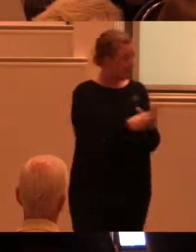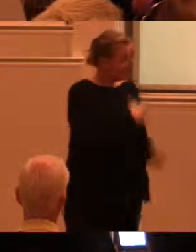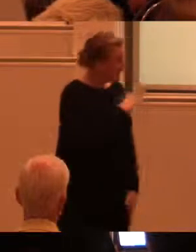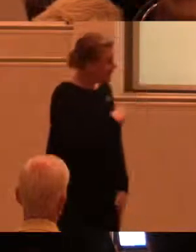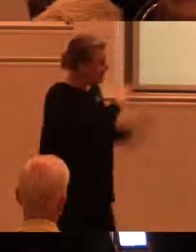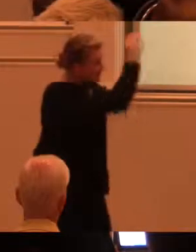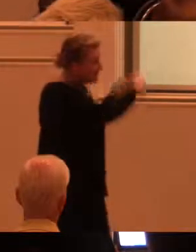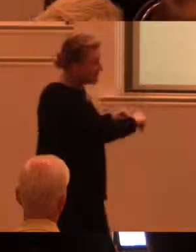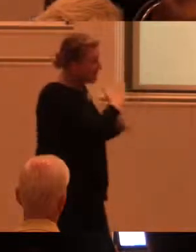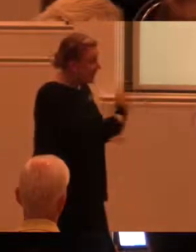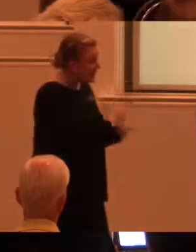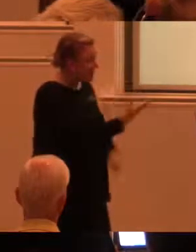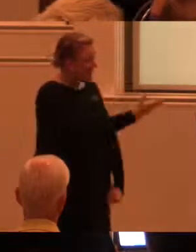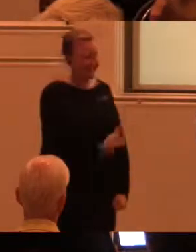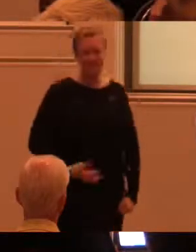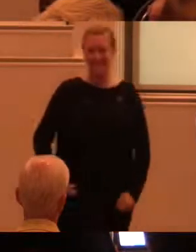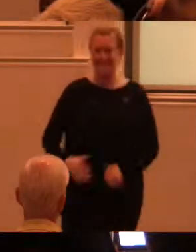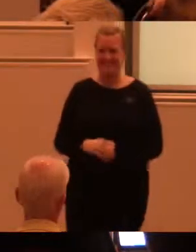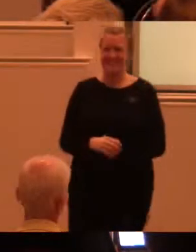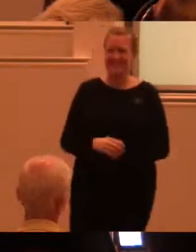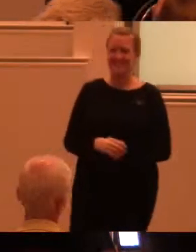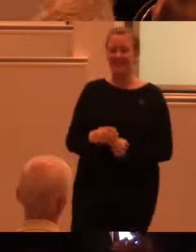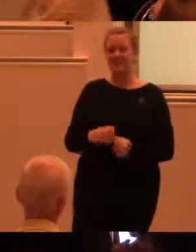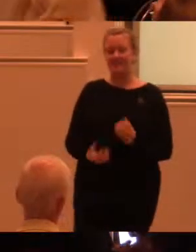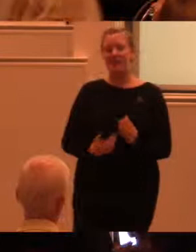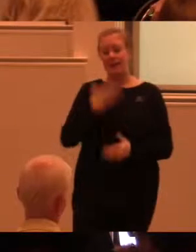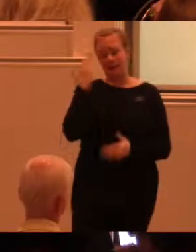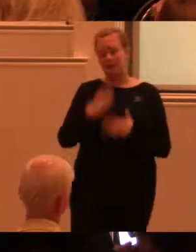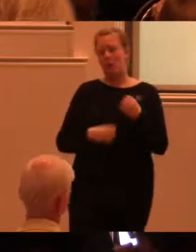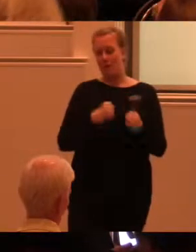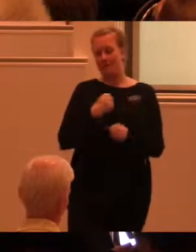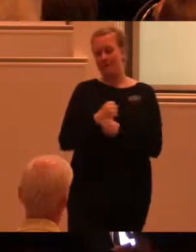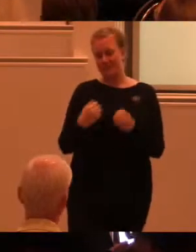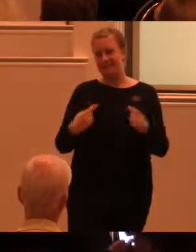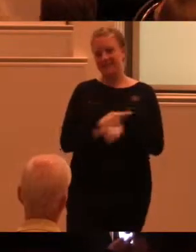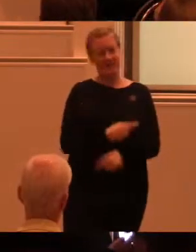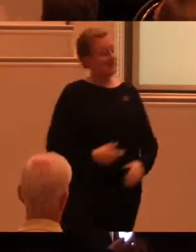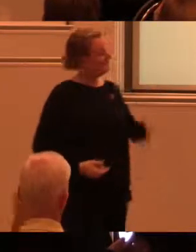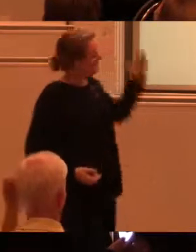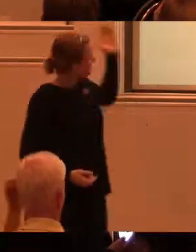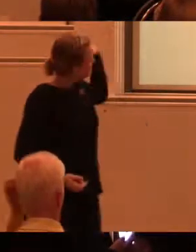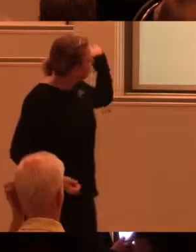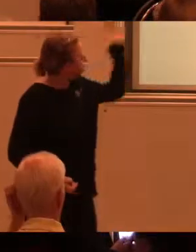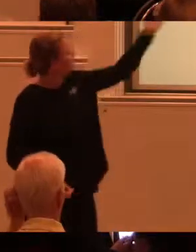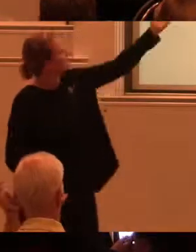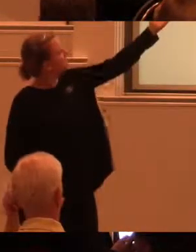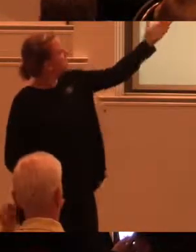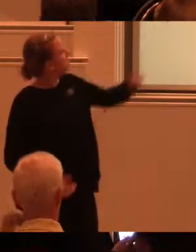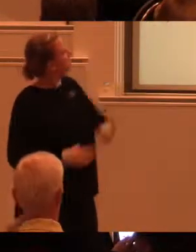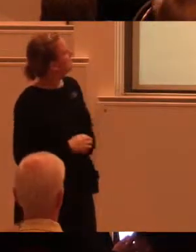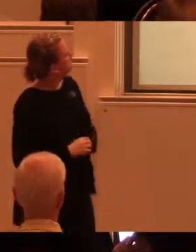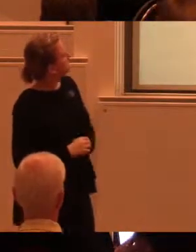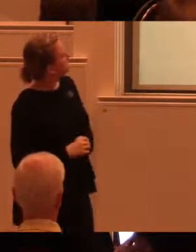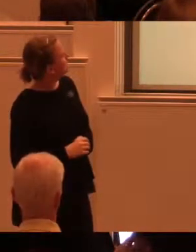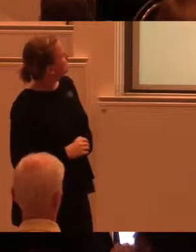engelska. Jag tar andra halvan på engelska. Improving human performance, health, wellness and